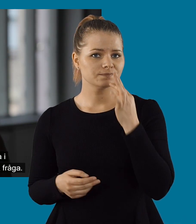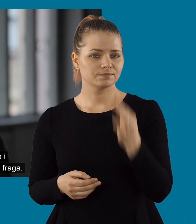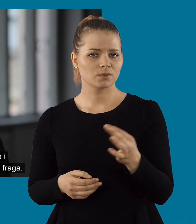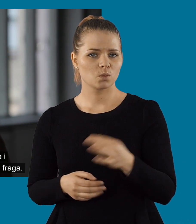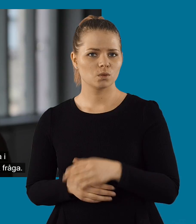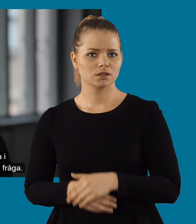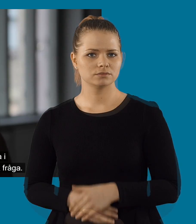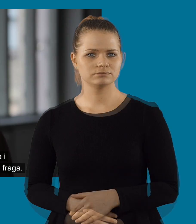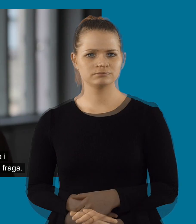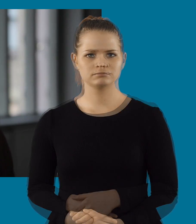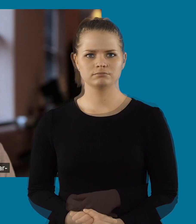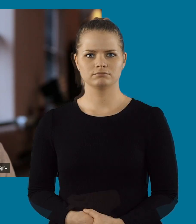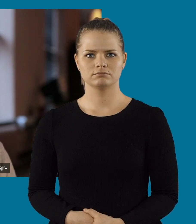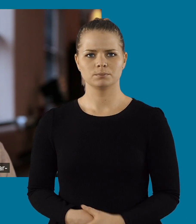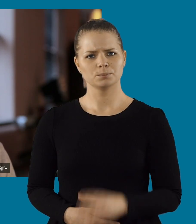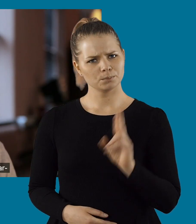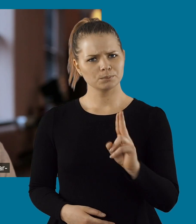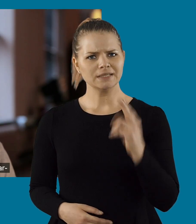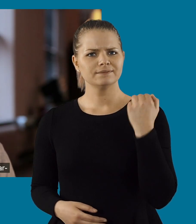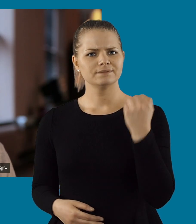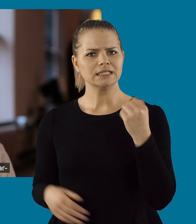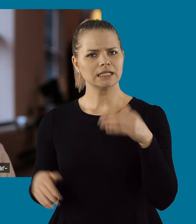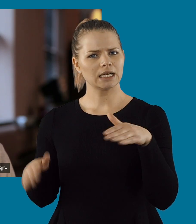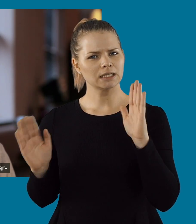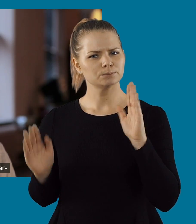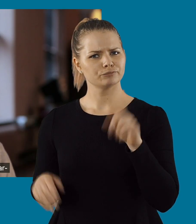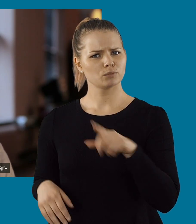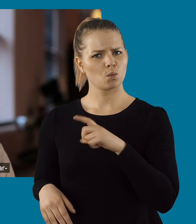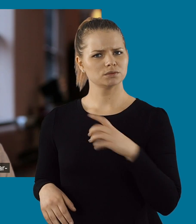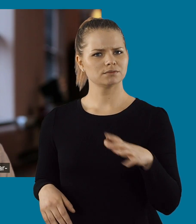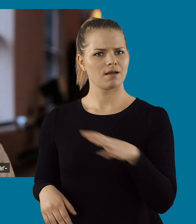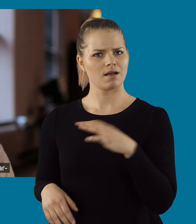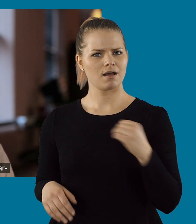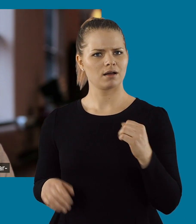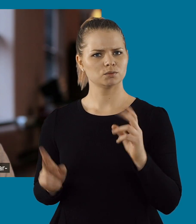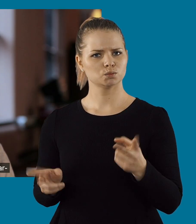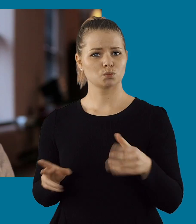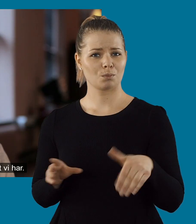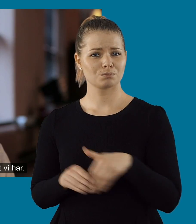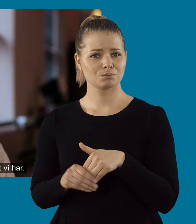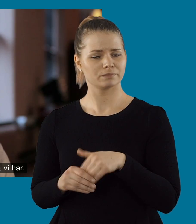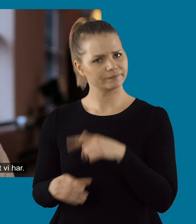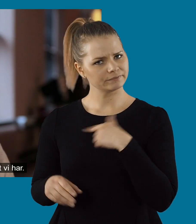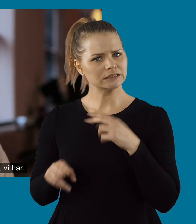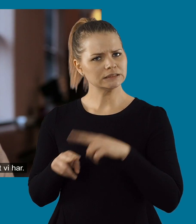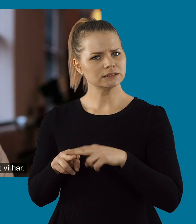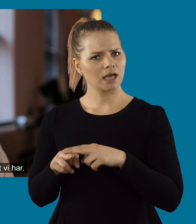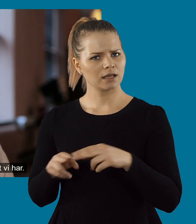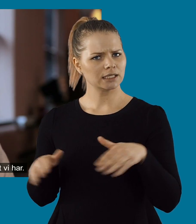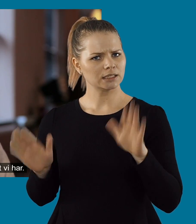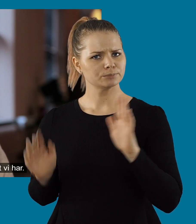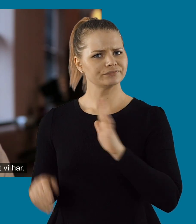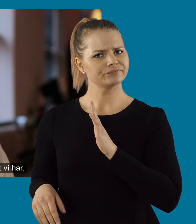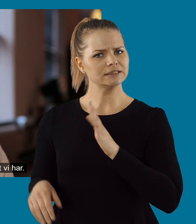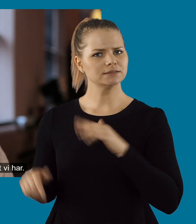demokratisk fråga. Och den respekten för oss alla som deltar i det här är ju väldigt viktig.